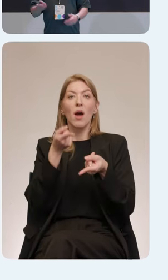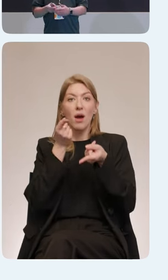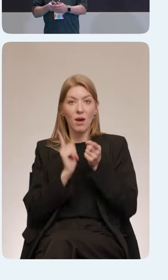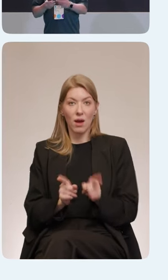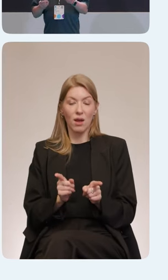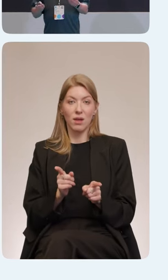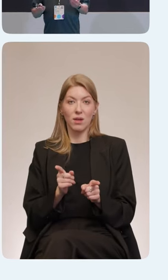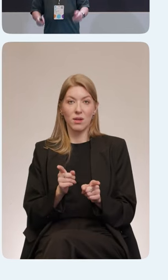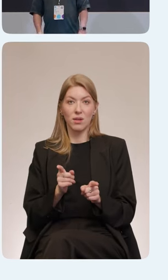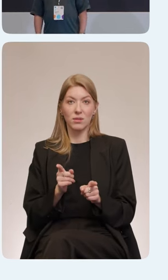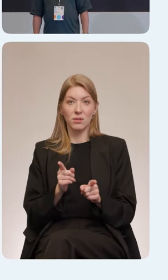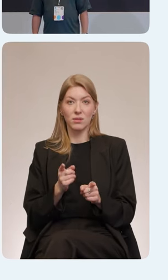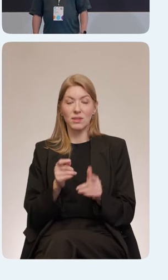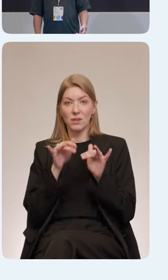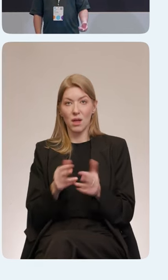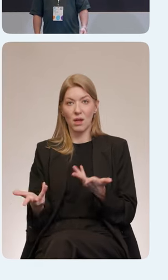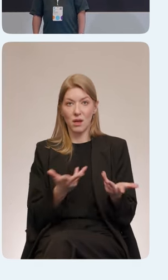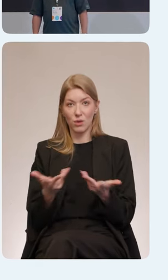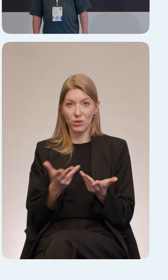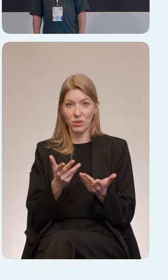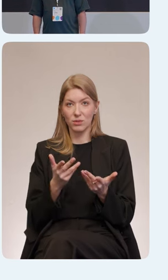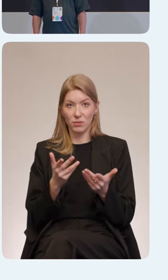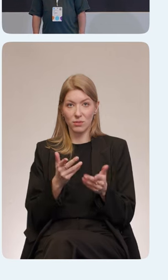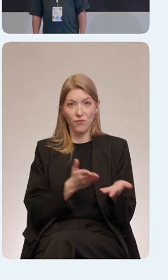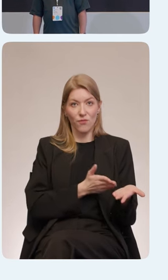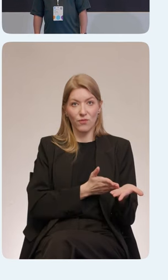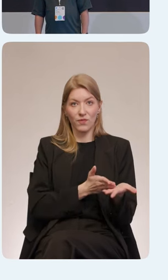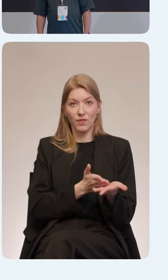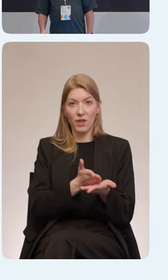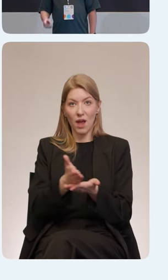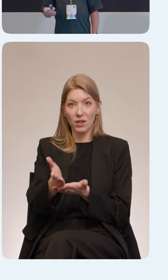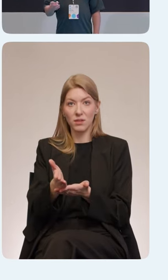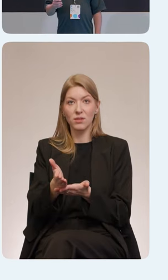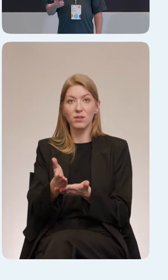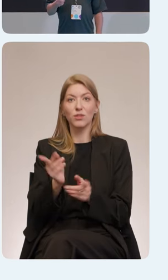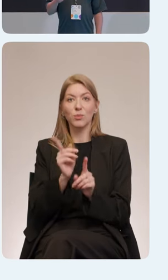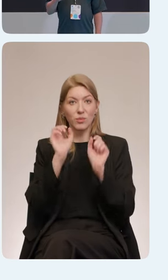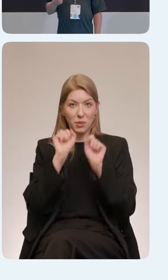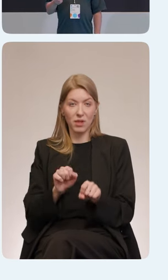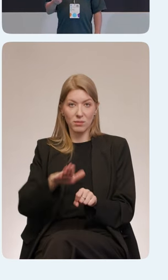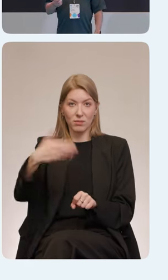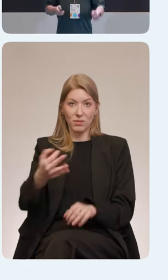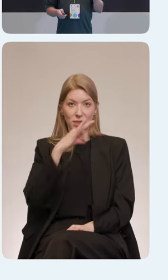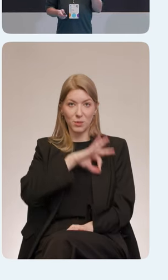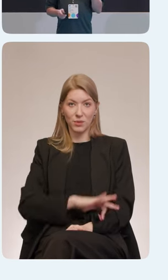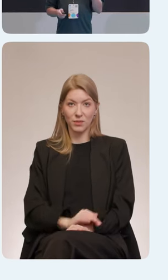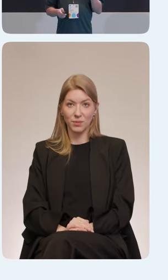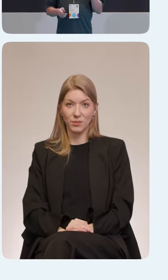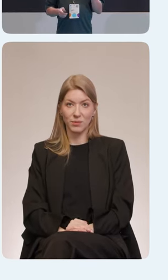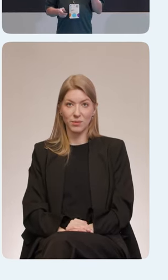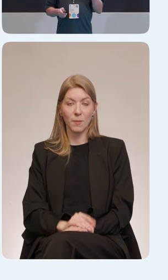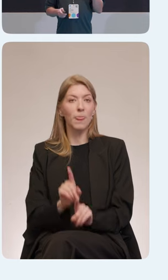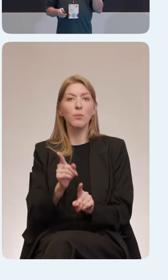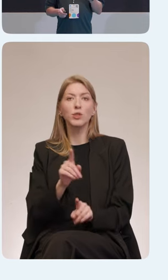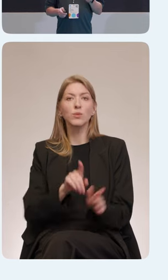какой-то макет для скринридера, и это очень приятно и максимально классно, вот, к чему я говорил